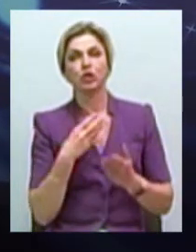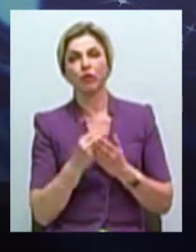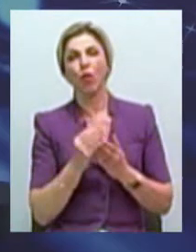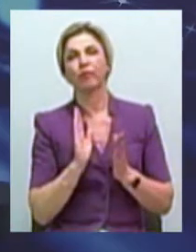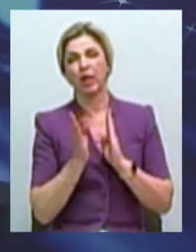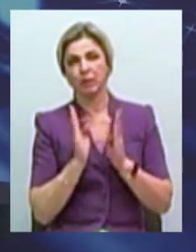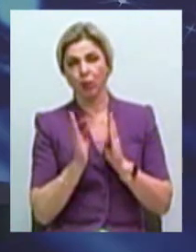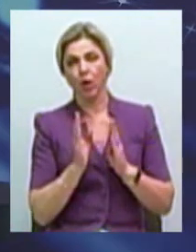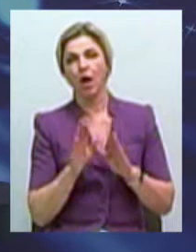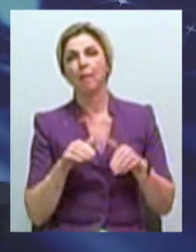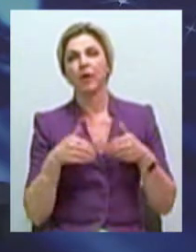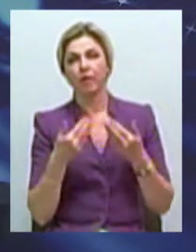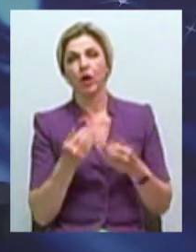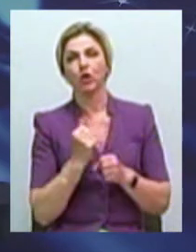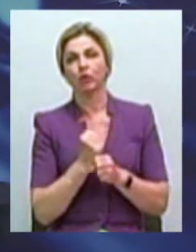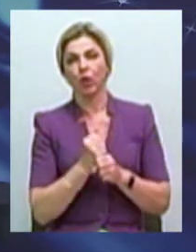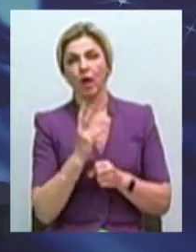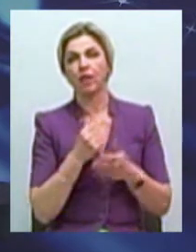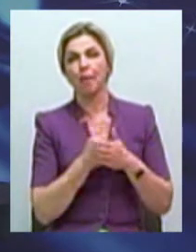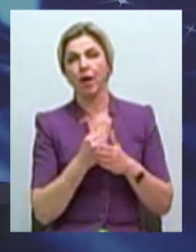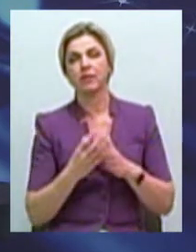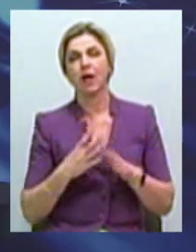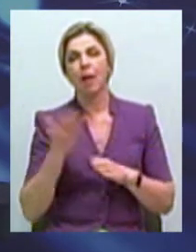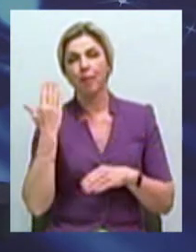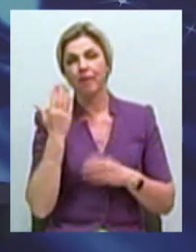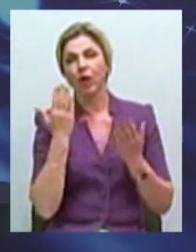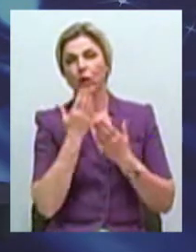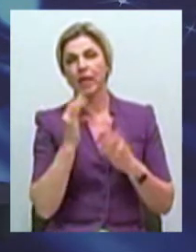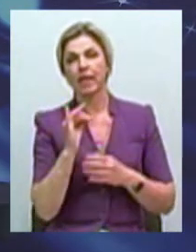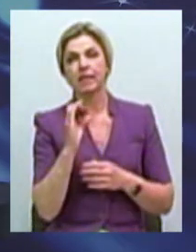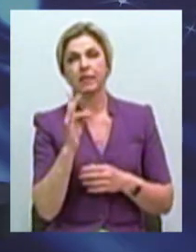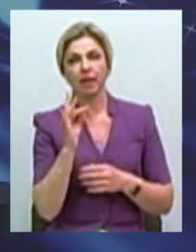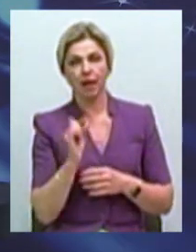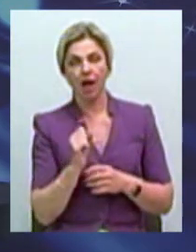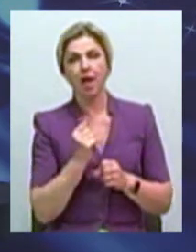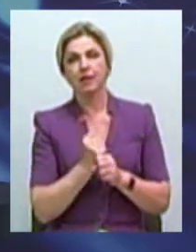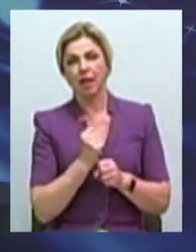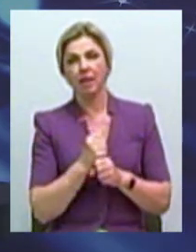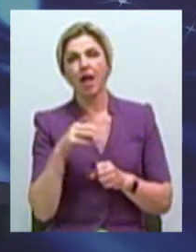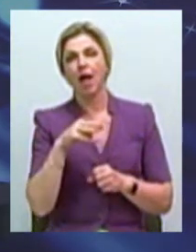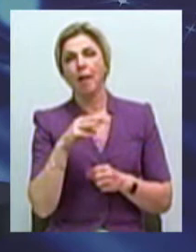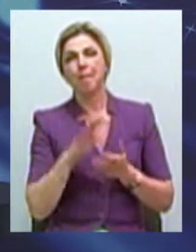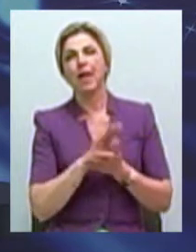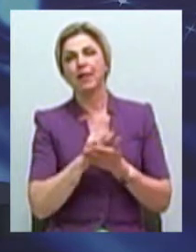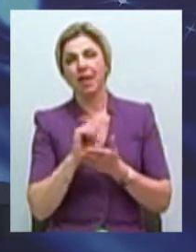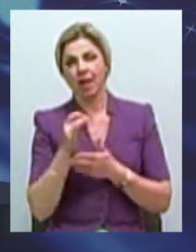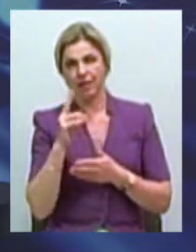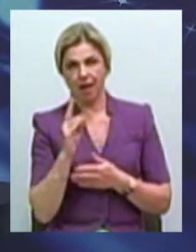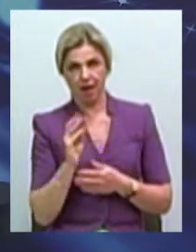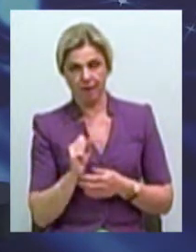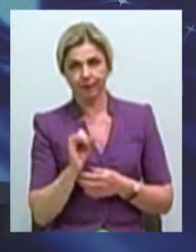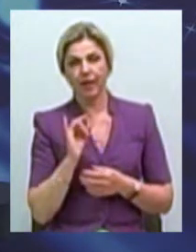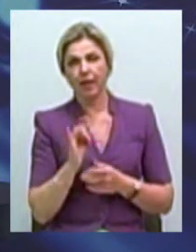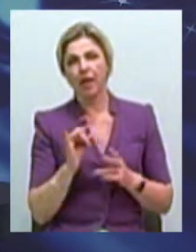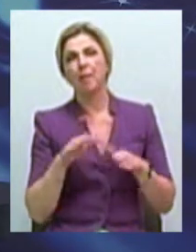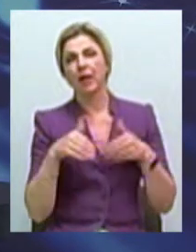запромонував створити на базі колишнього кіне-театру «Іскра» медіатеку і запросив Миколаївську громаду